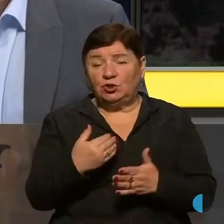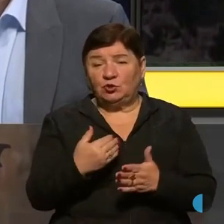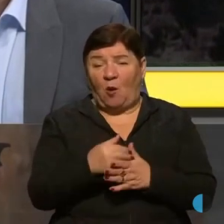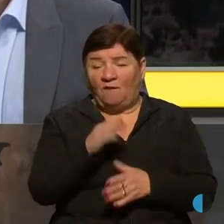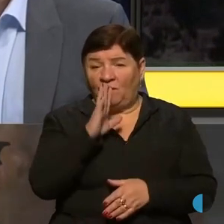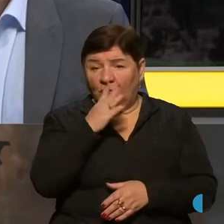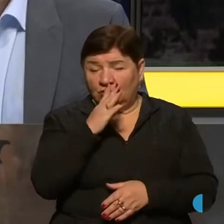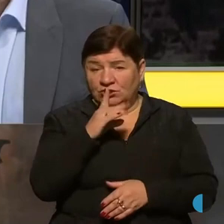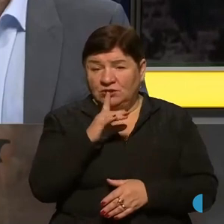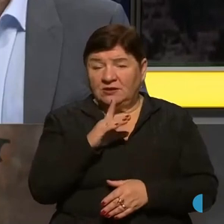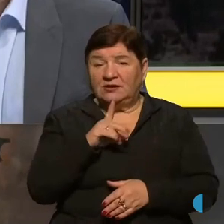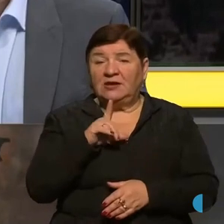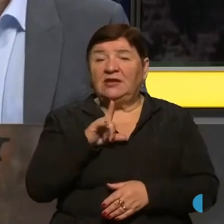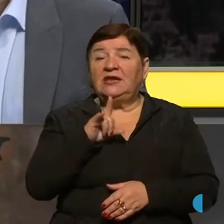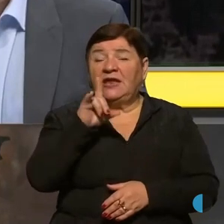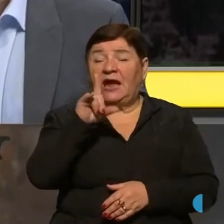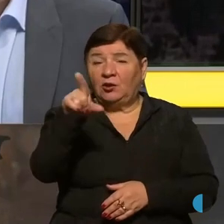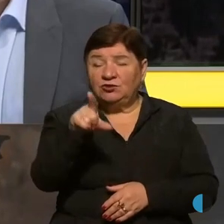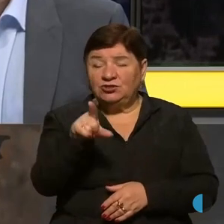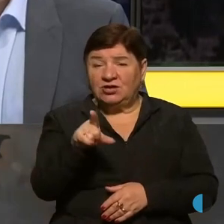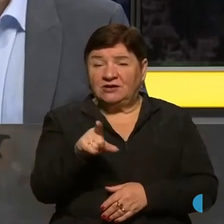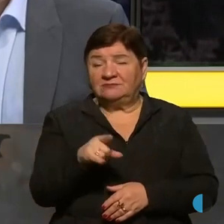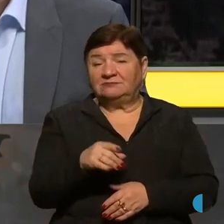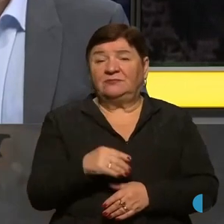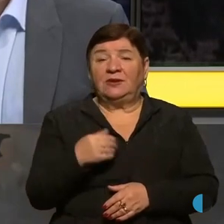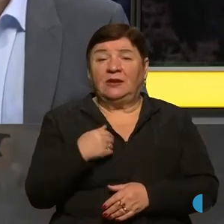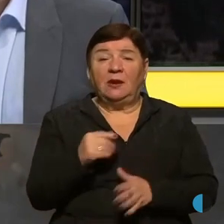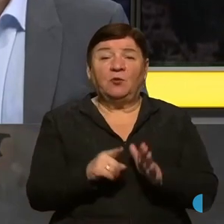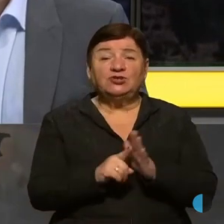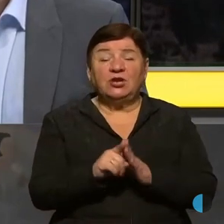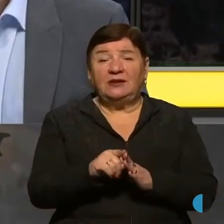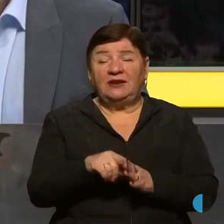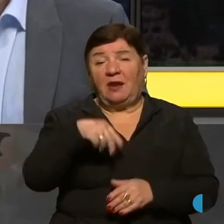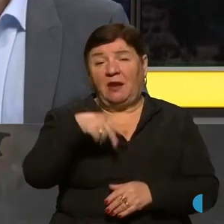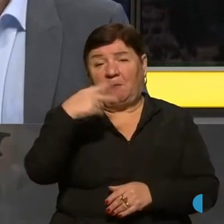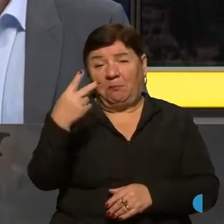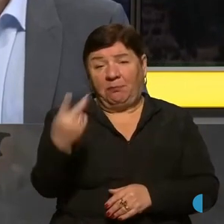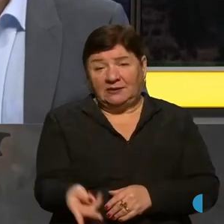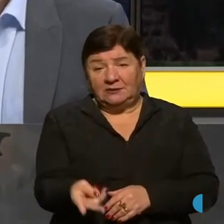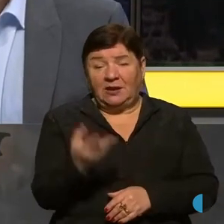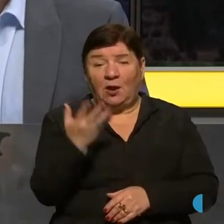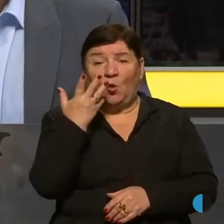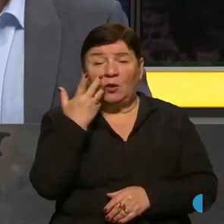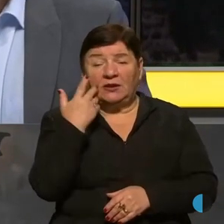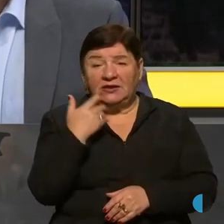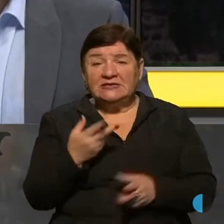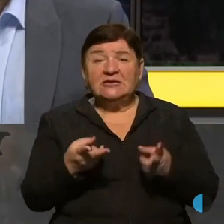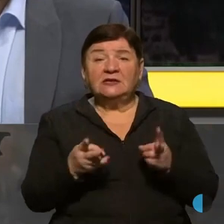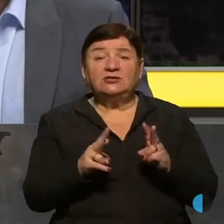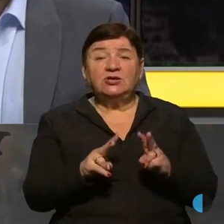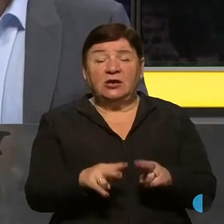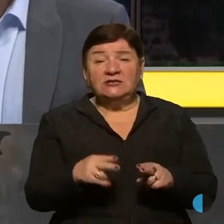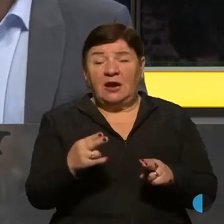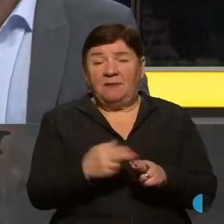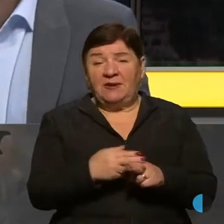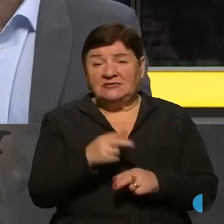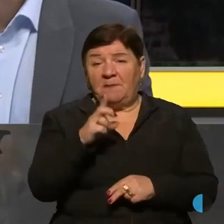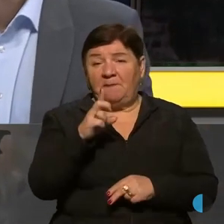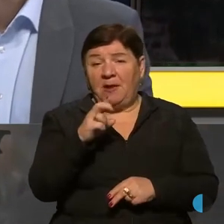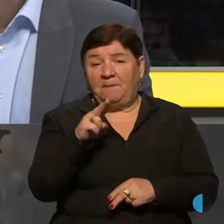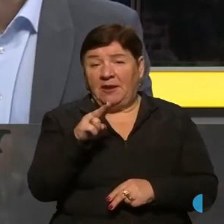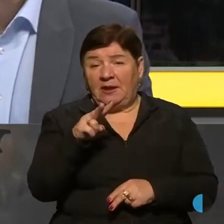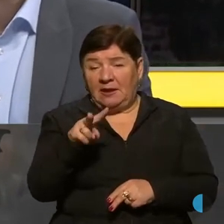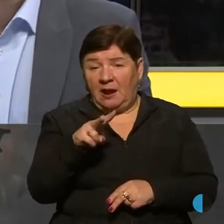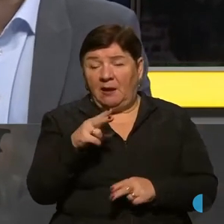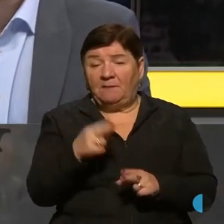літаючих, а на логонєпних апаратів. І вони почали падати. Відповідно, коли вони залишаються без БПЛА, без речей,